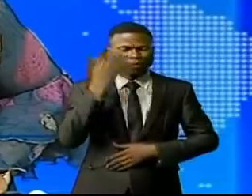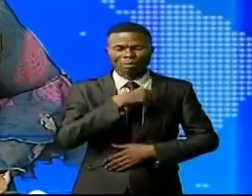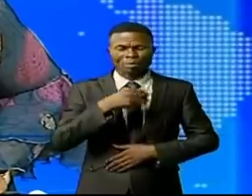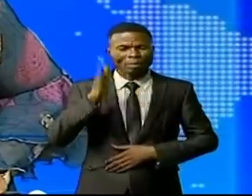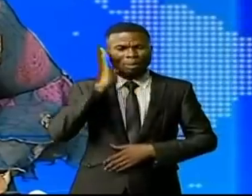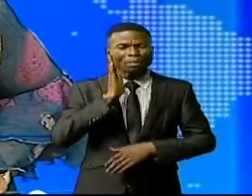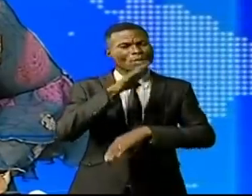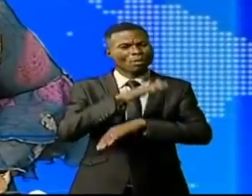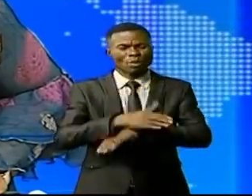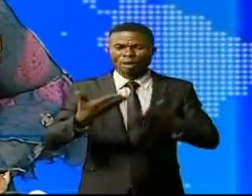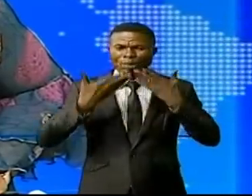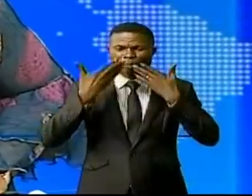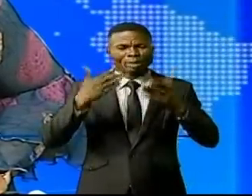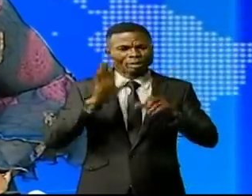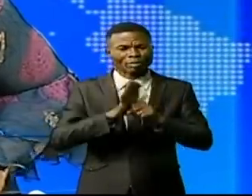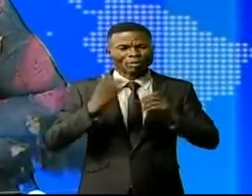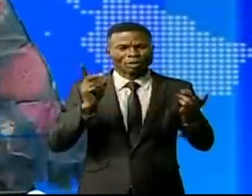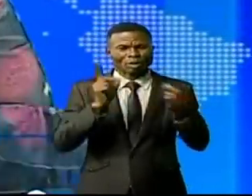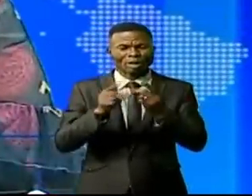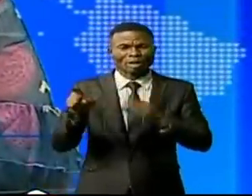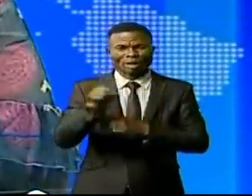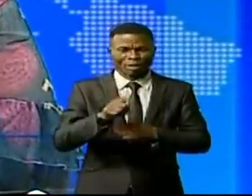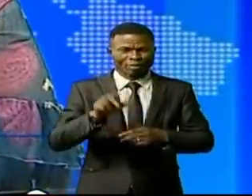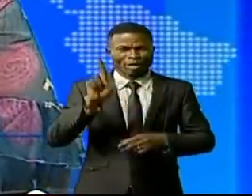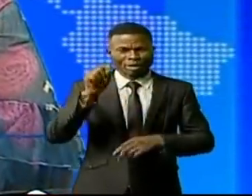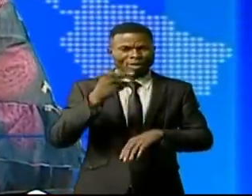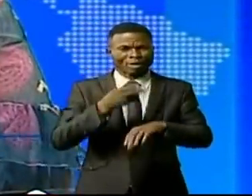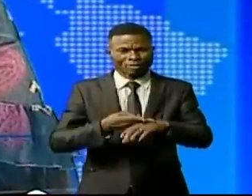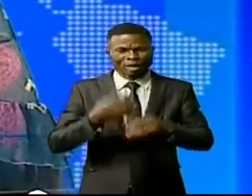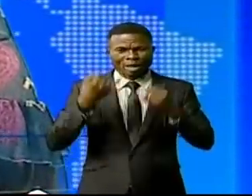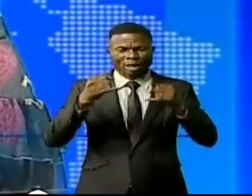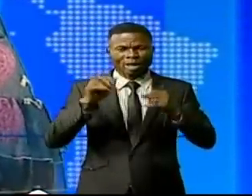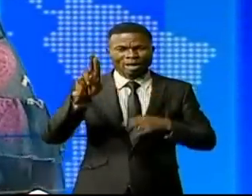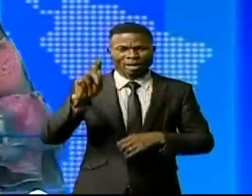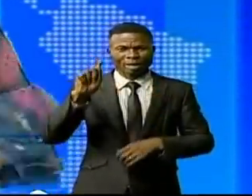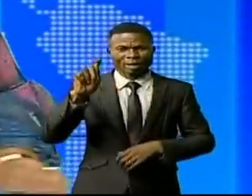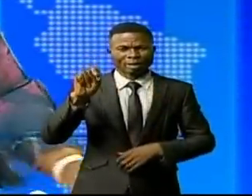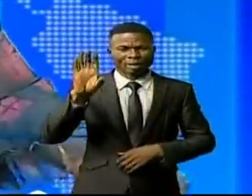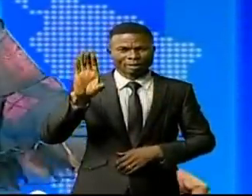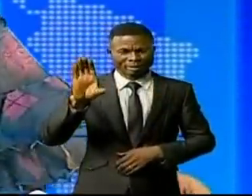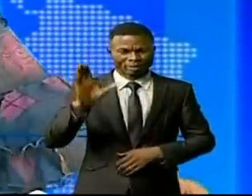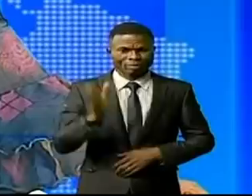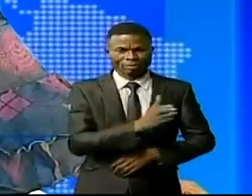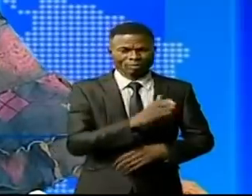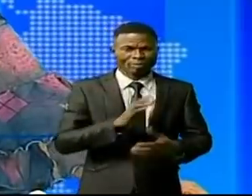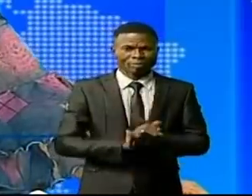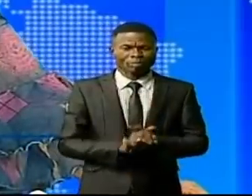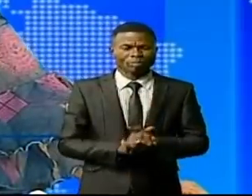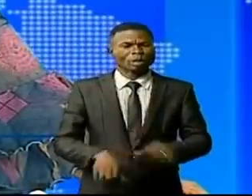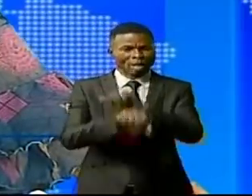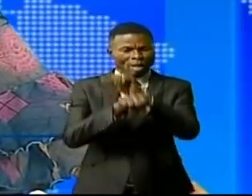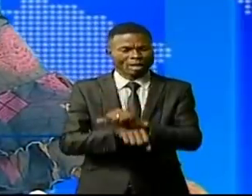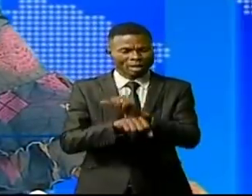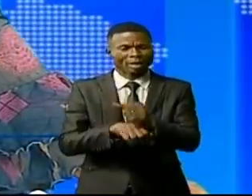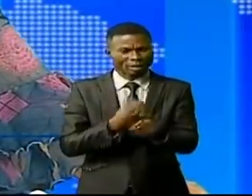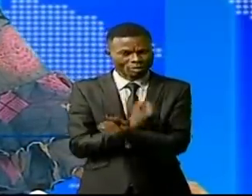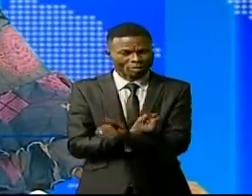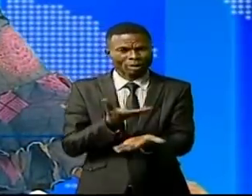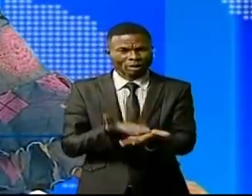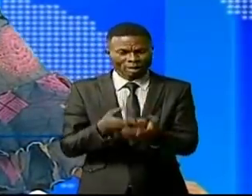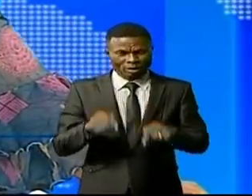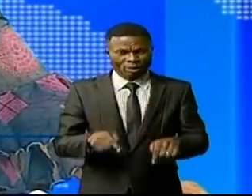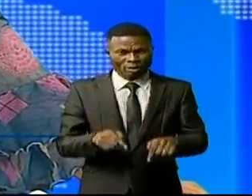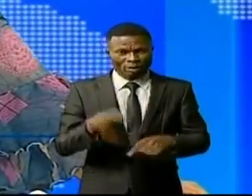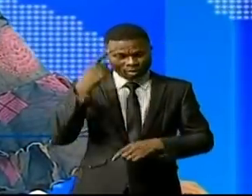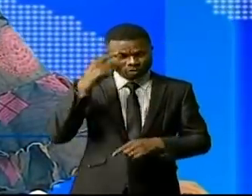et très heureuse de vous retrouver à travers cette grande édition d'information sur la chaîne nationale. La tradition a été respectée aujourd'hui